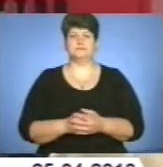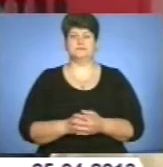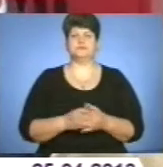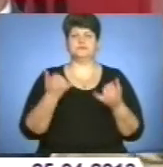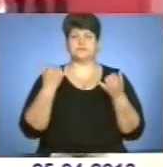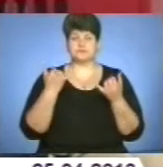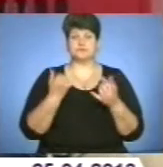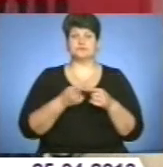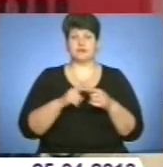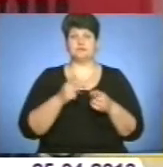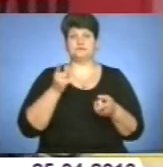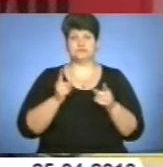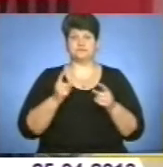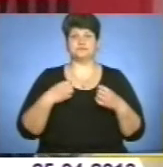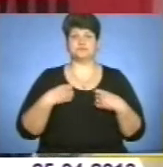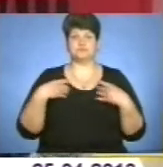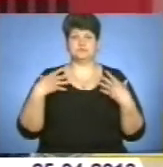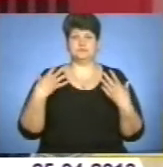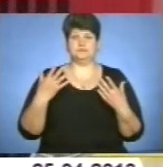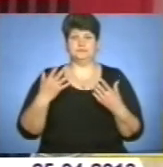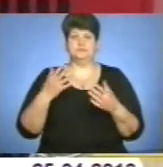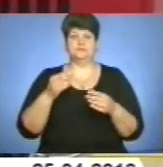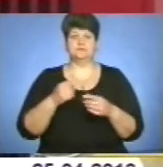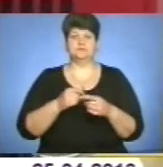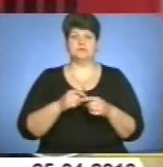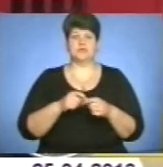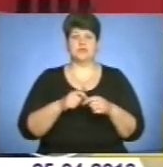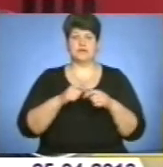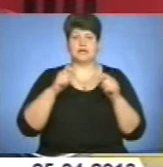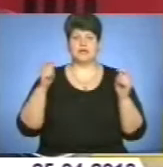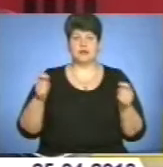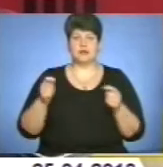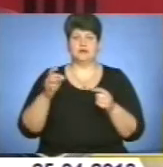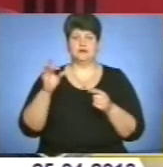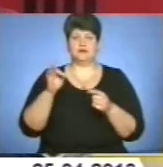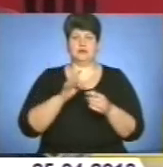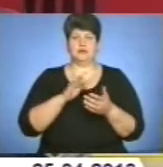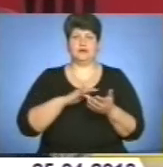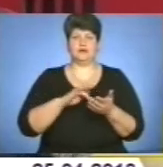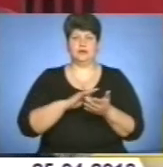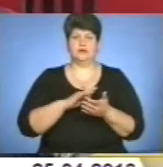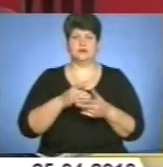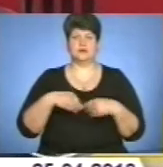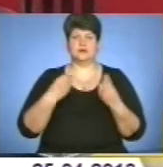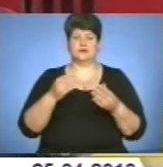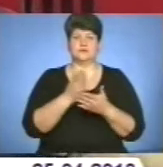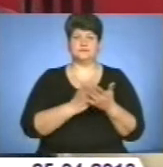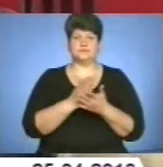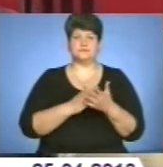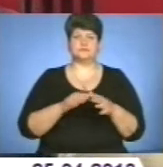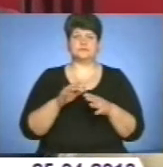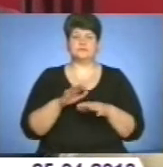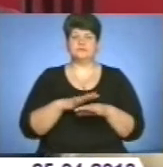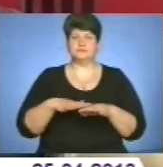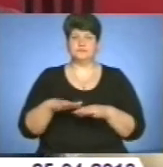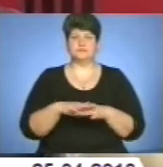дійсно святкує відкриття центру надання адміністративних послуг населенню. Це ще один